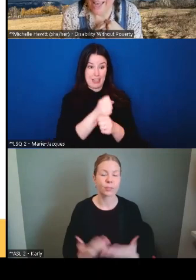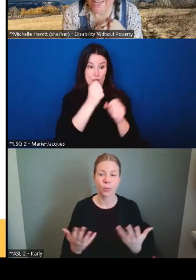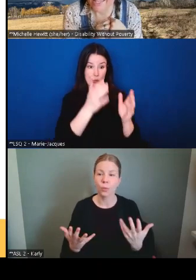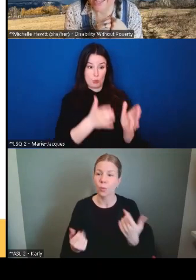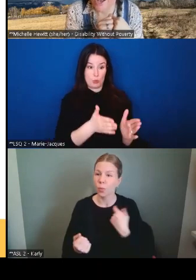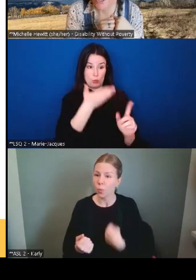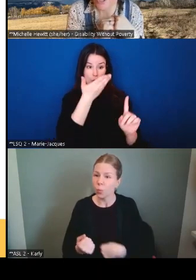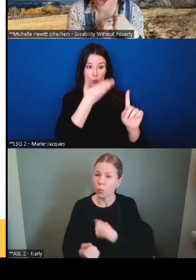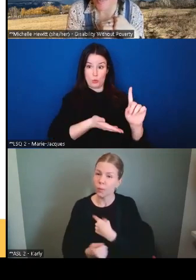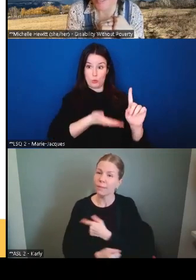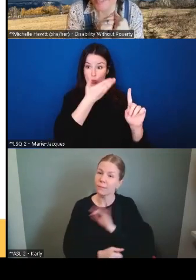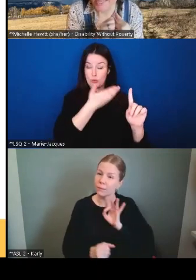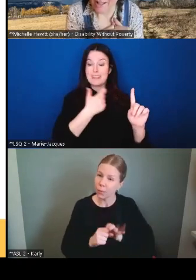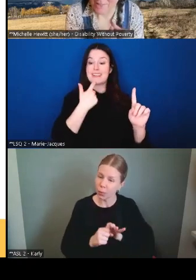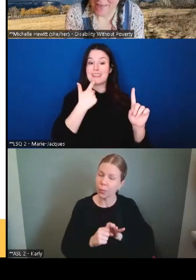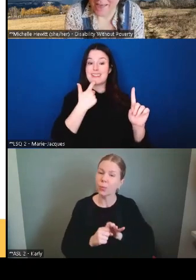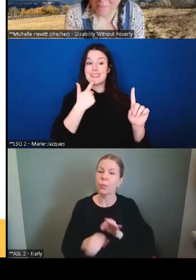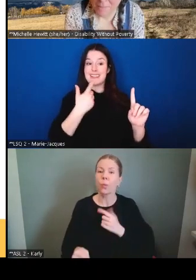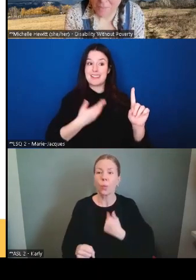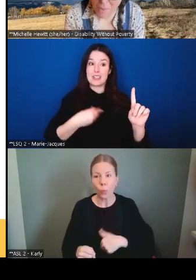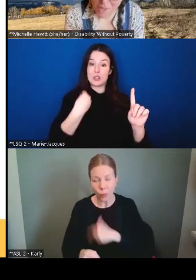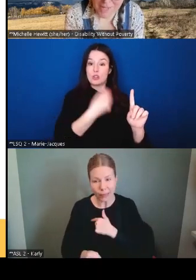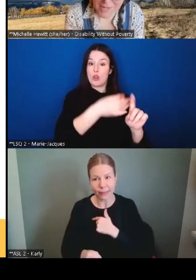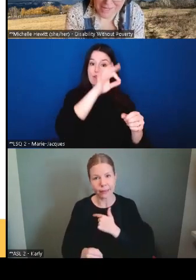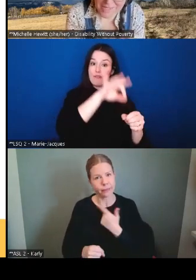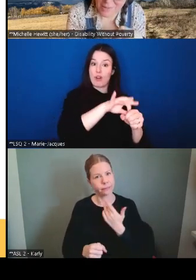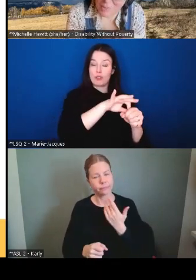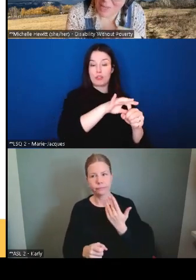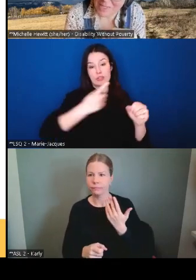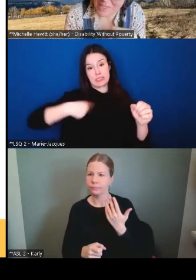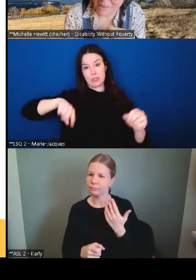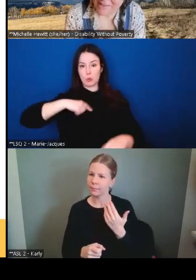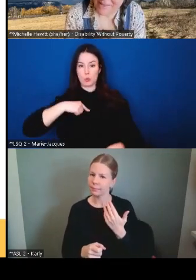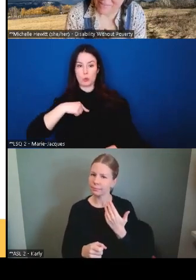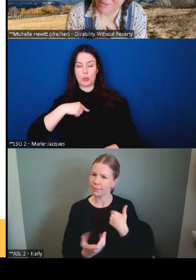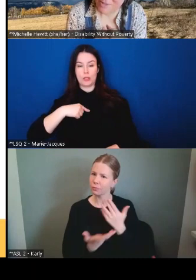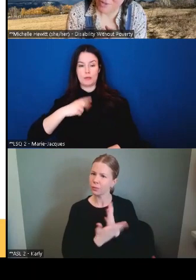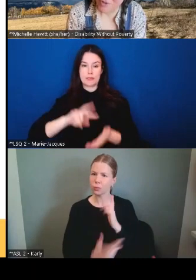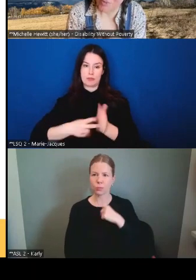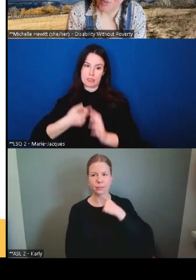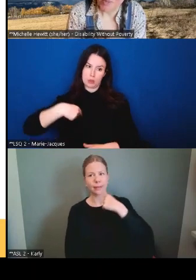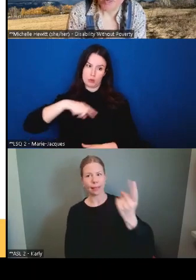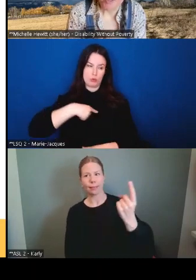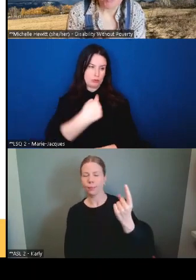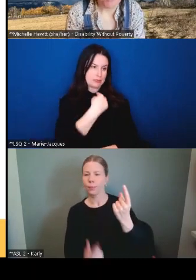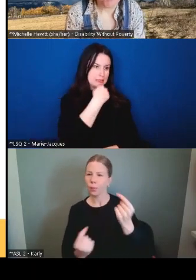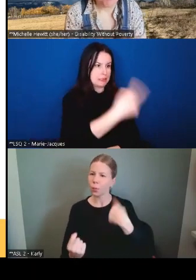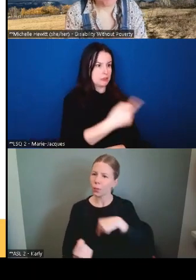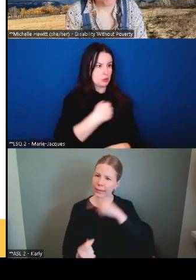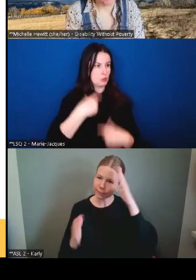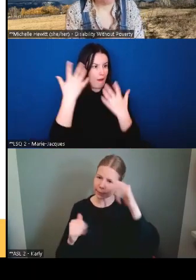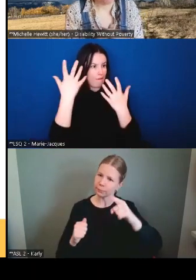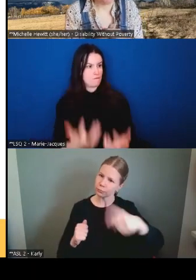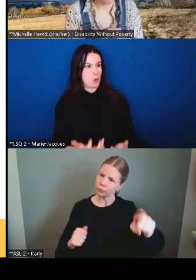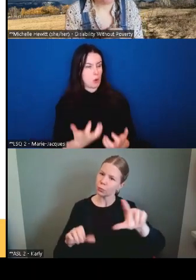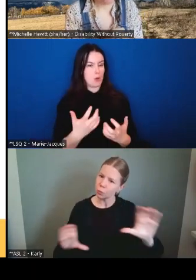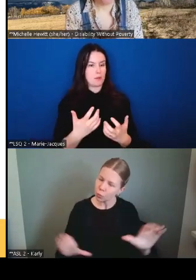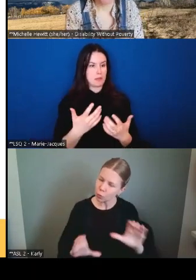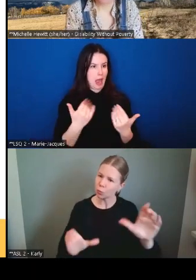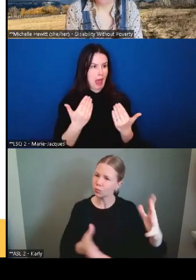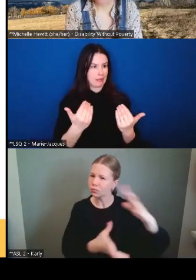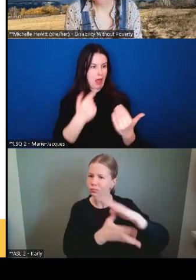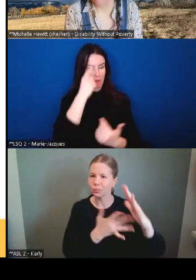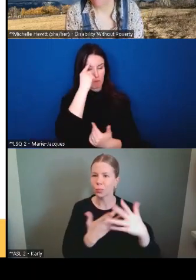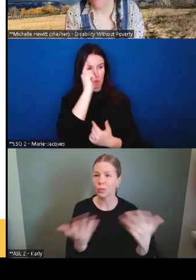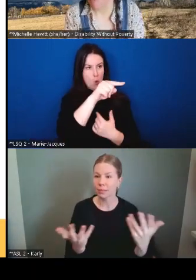sont élus par nous et c'est à nous de leur dire ce que nous voulons et ce que nous nous attendons